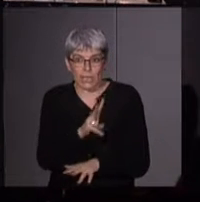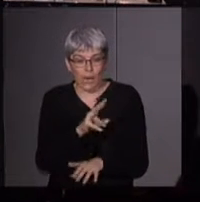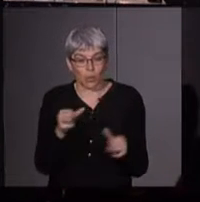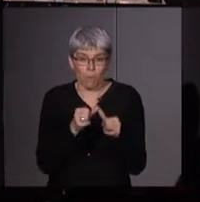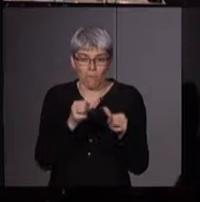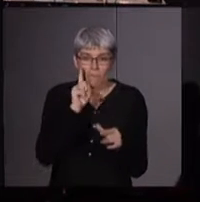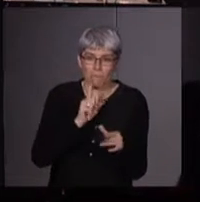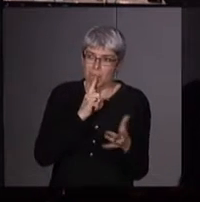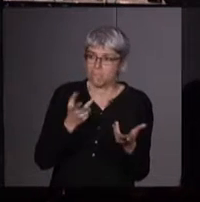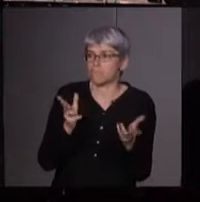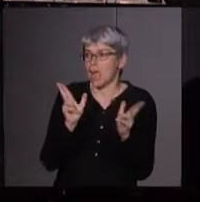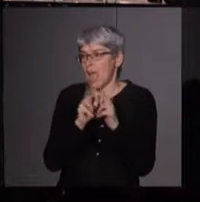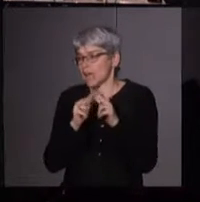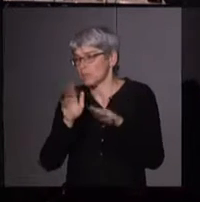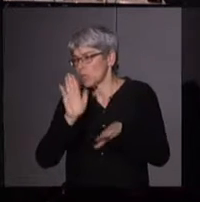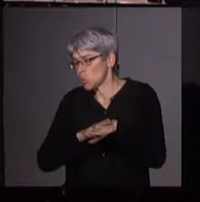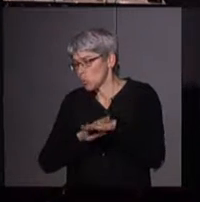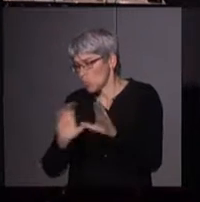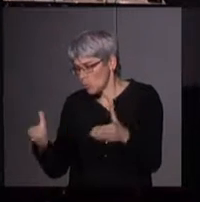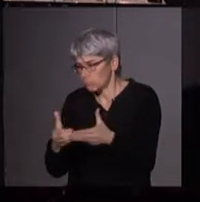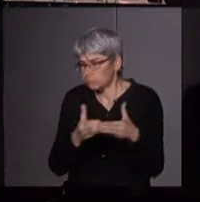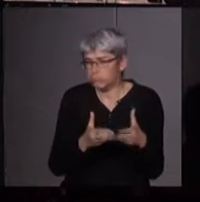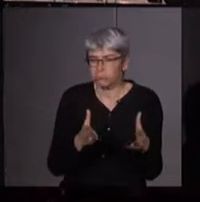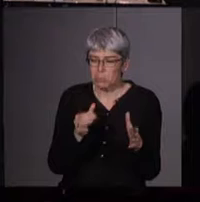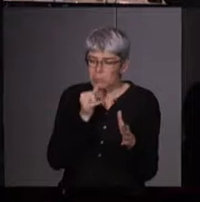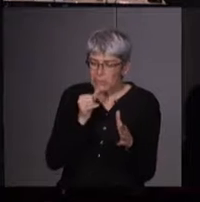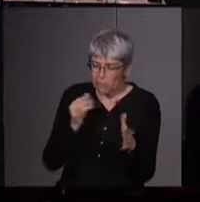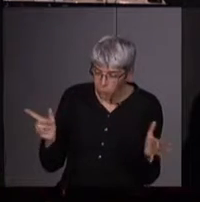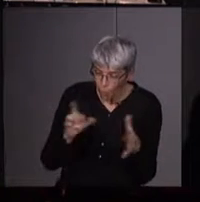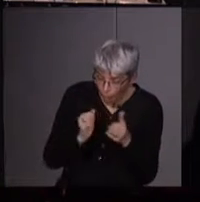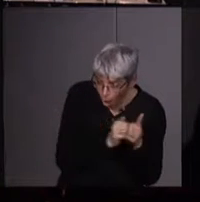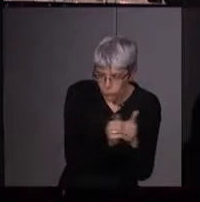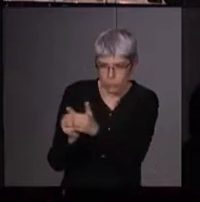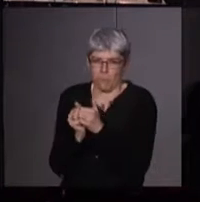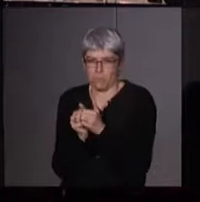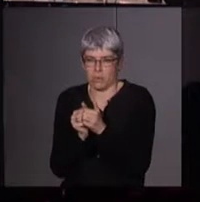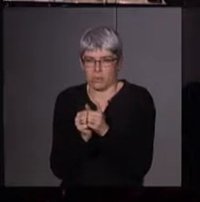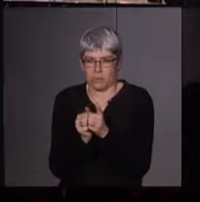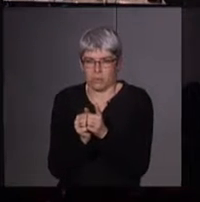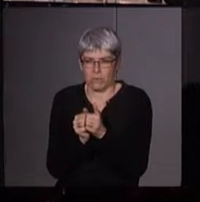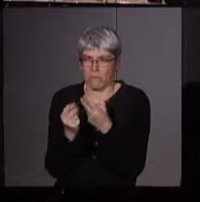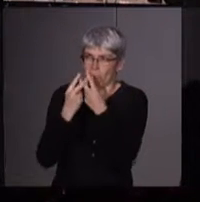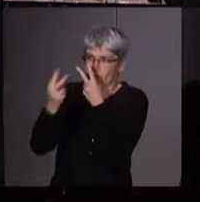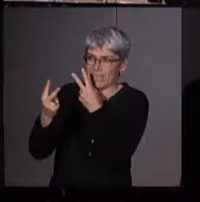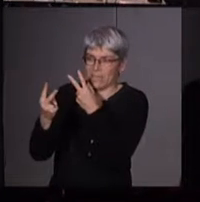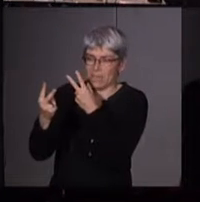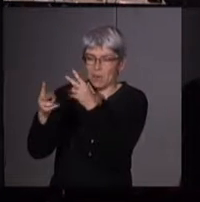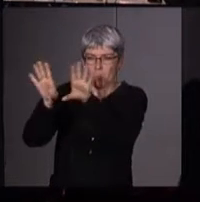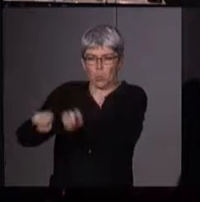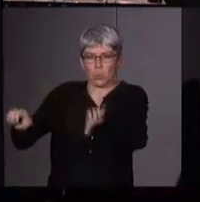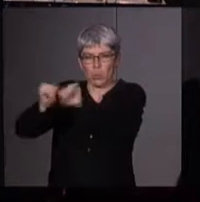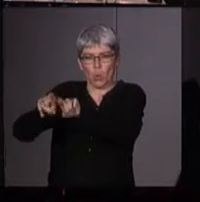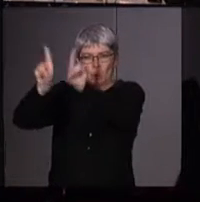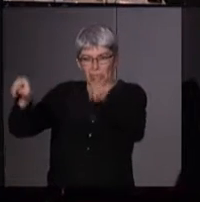parler de toutes les minorités transespèces qui doivent s'allier pour faire face à la machine productiviste